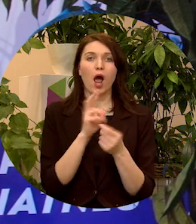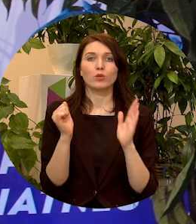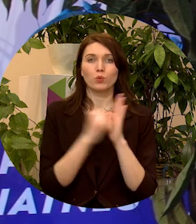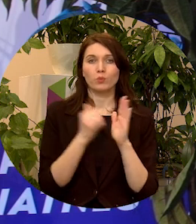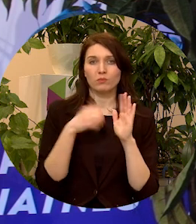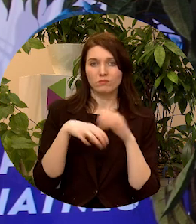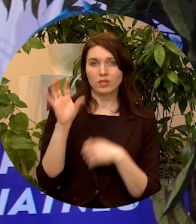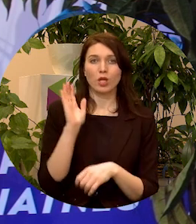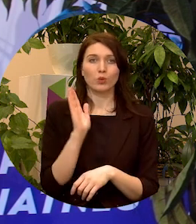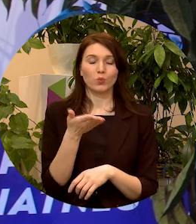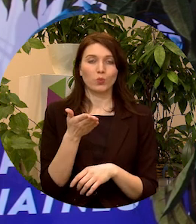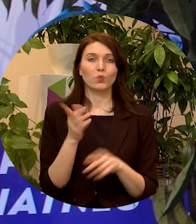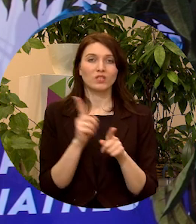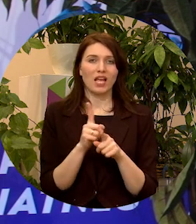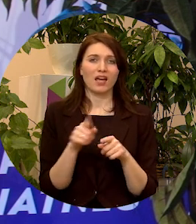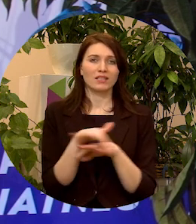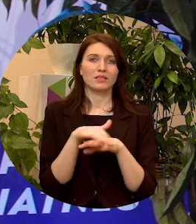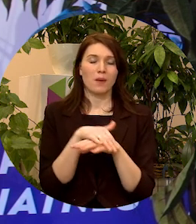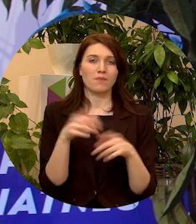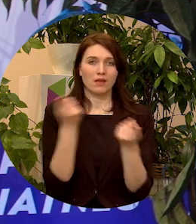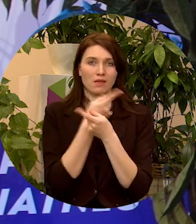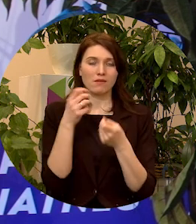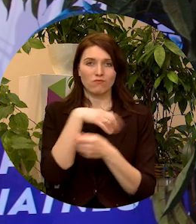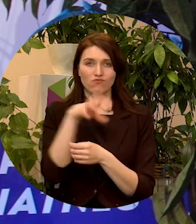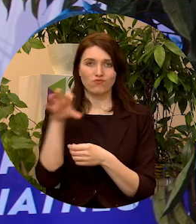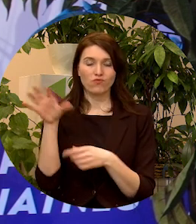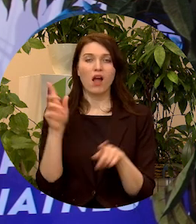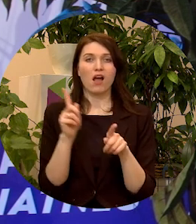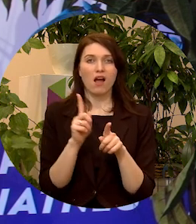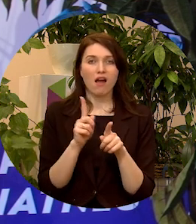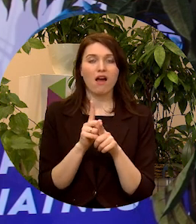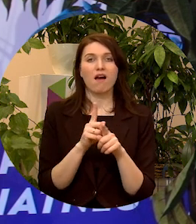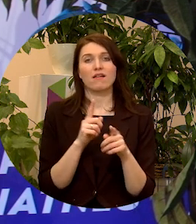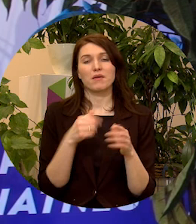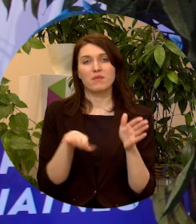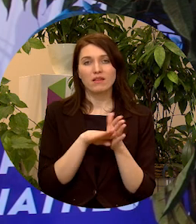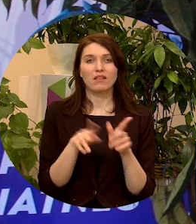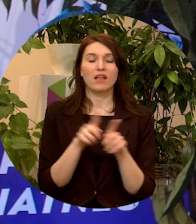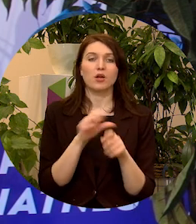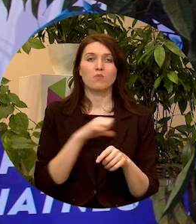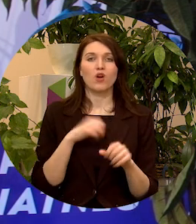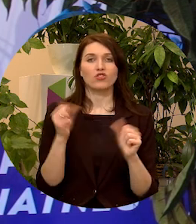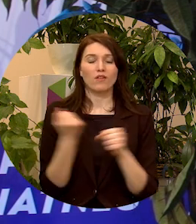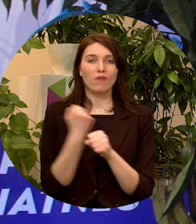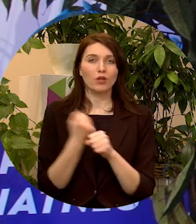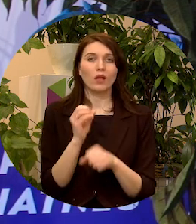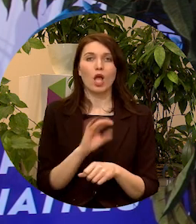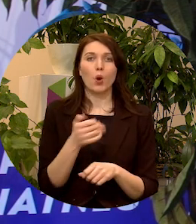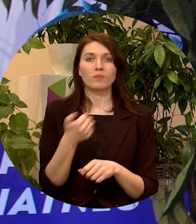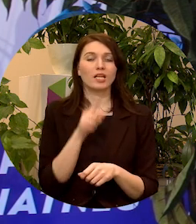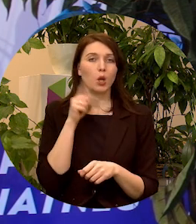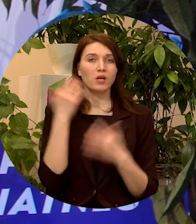publicēta noteikti jo sociālajos tīklos un arī piedalīties un pašiem veidot Eiropas jaunatnes gada pasākumus.